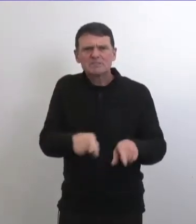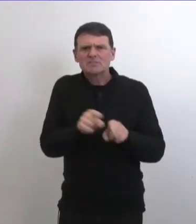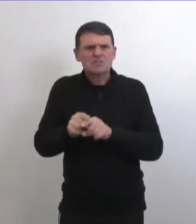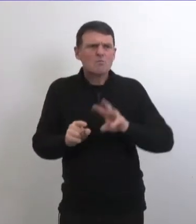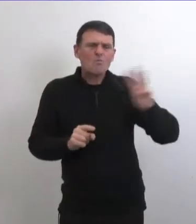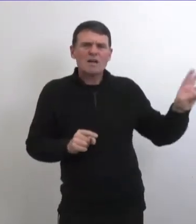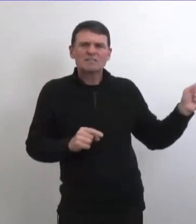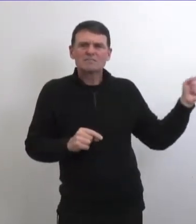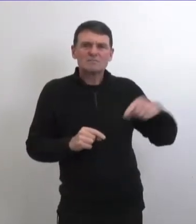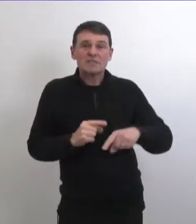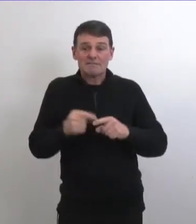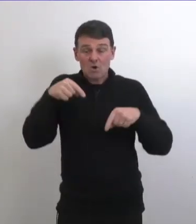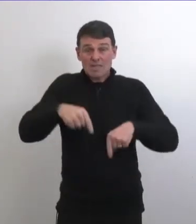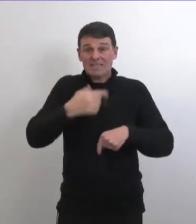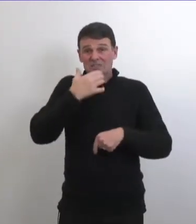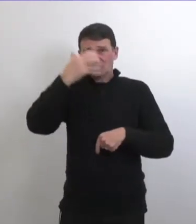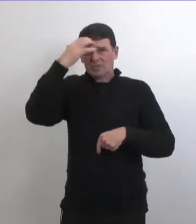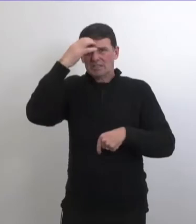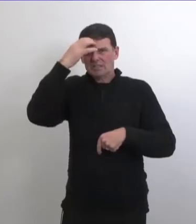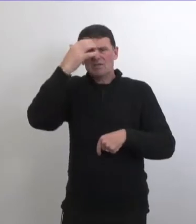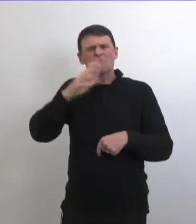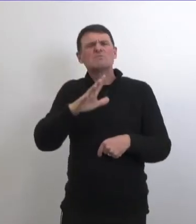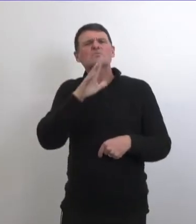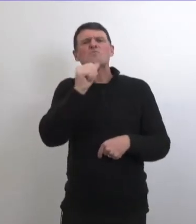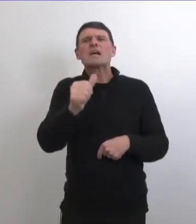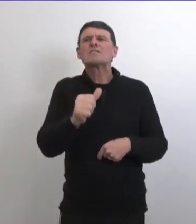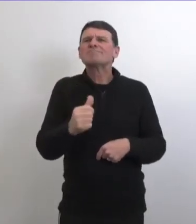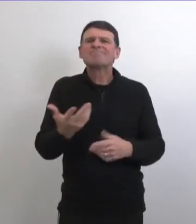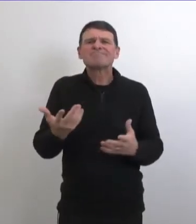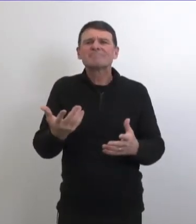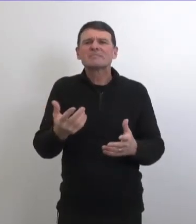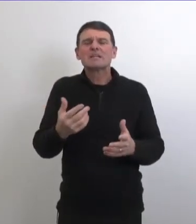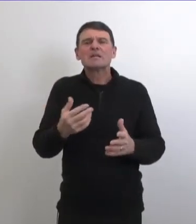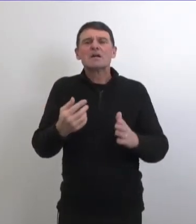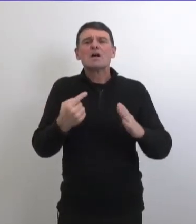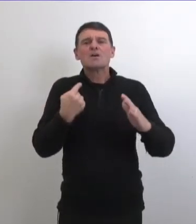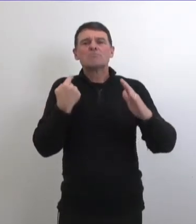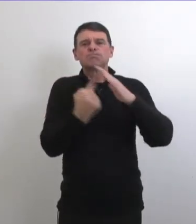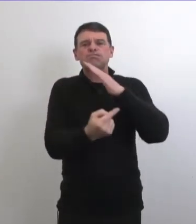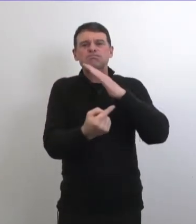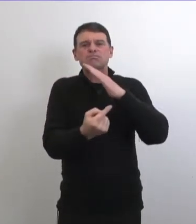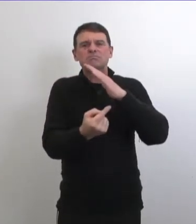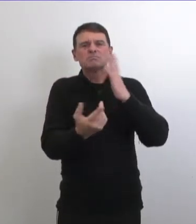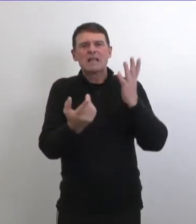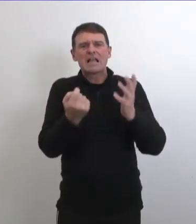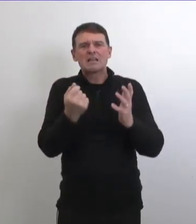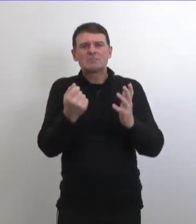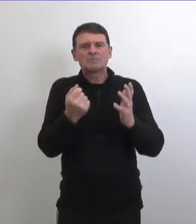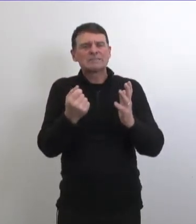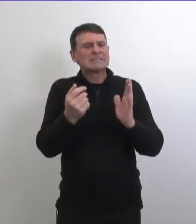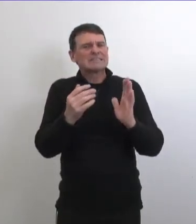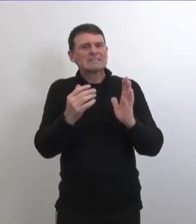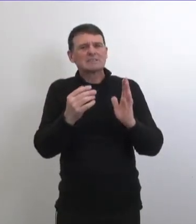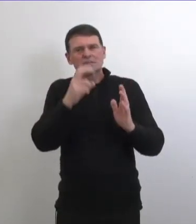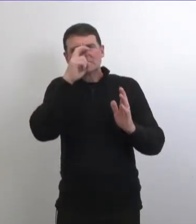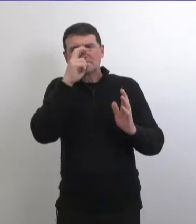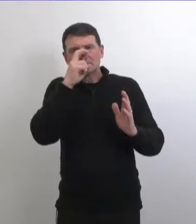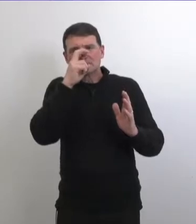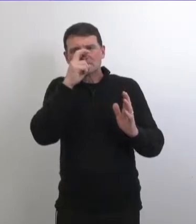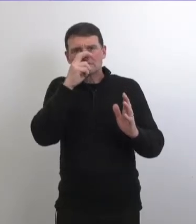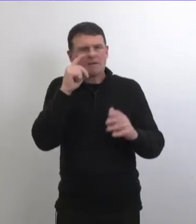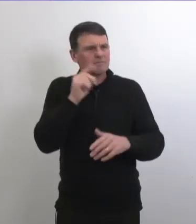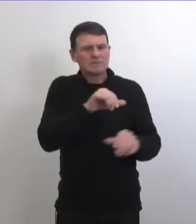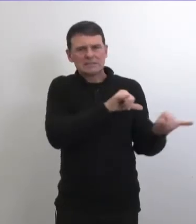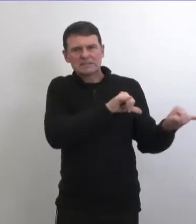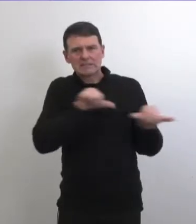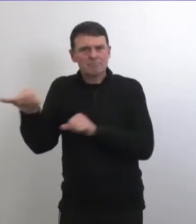'est qui vont venir de l'ouest alors pourquoi vous ne mettez pas en place